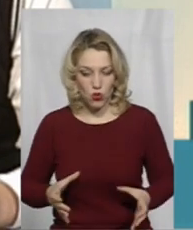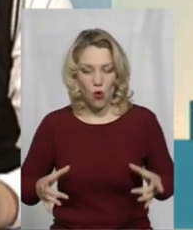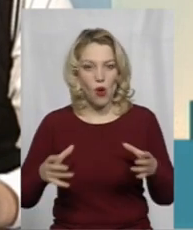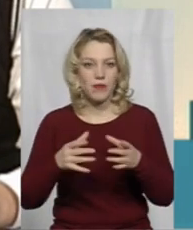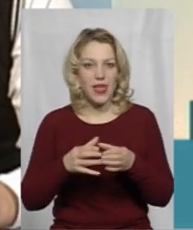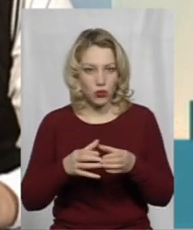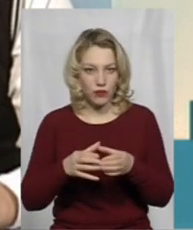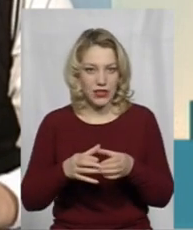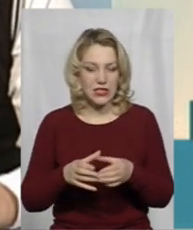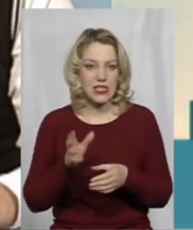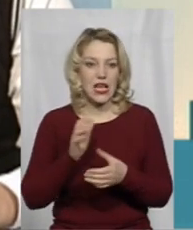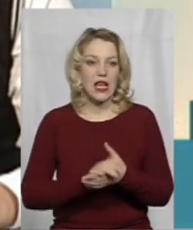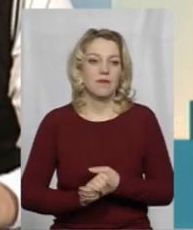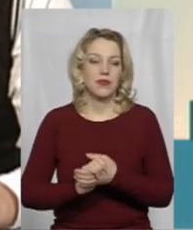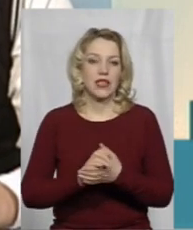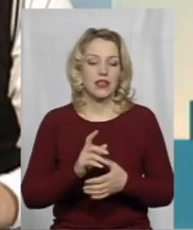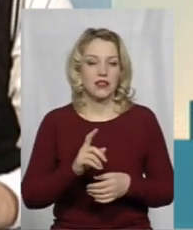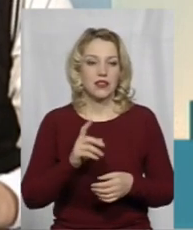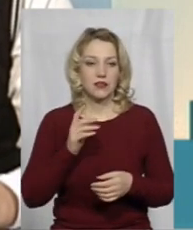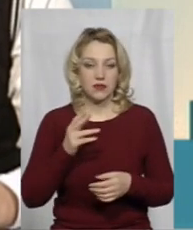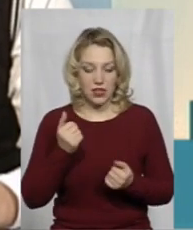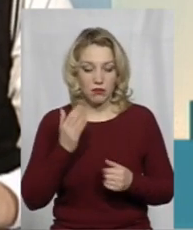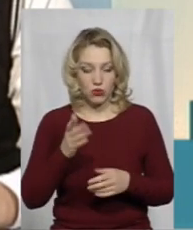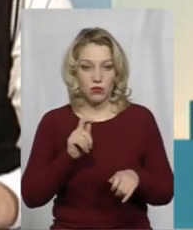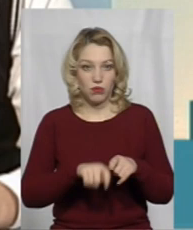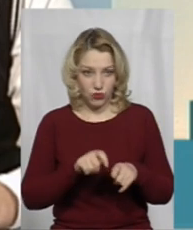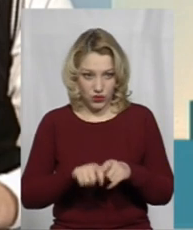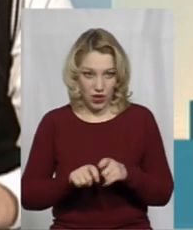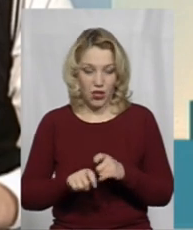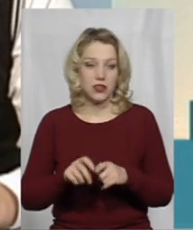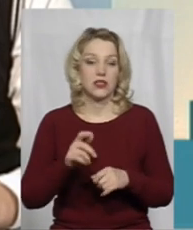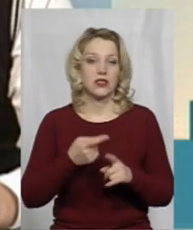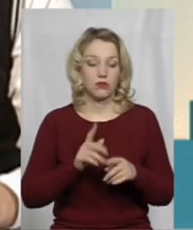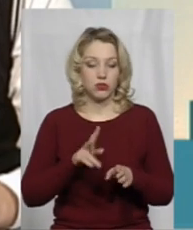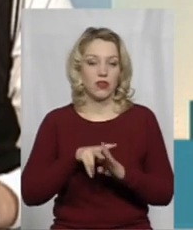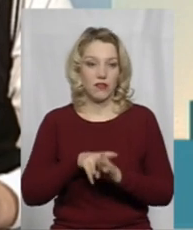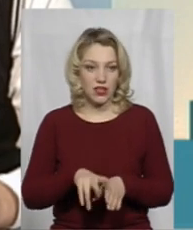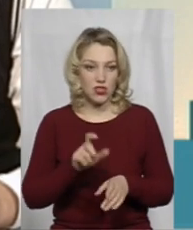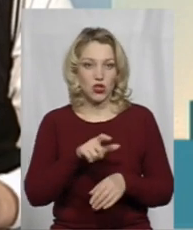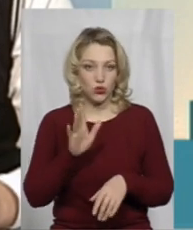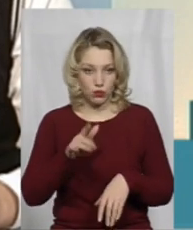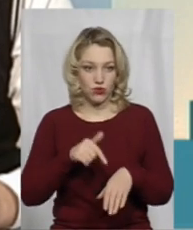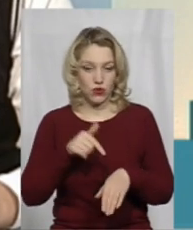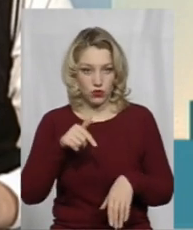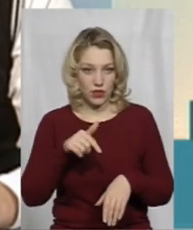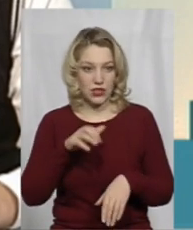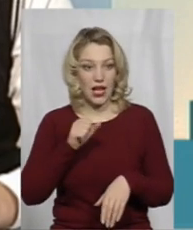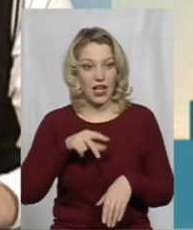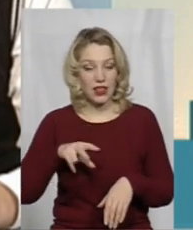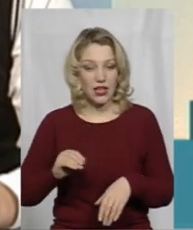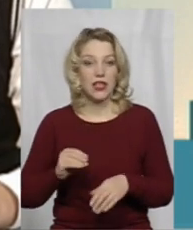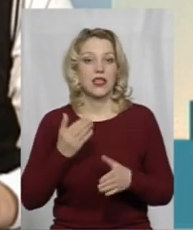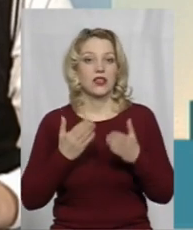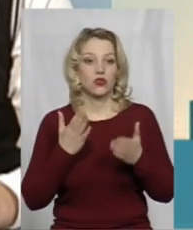підприємці не будуть, да, їх будуть перевіряти, і це буде навантаження, люди це будуть відчувати. Але